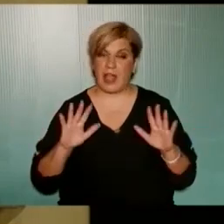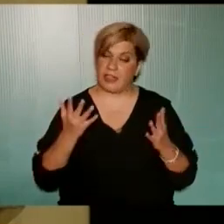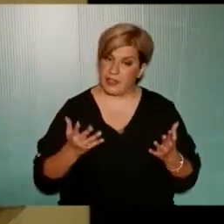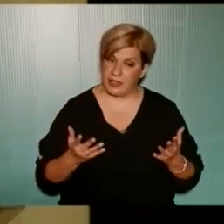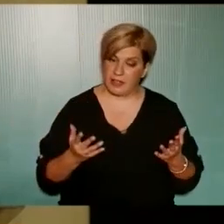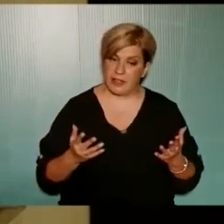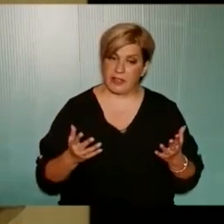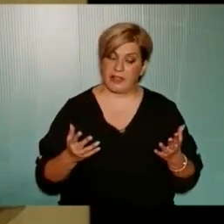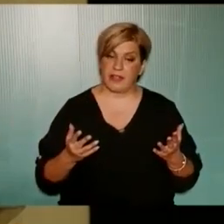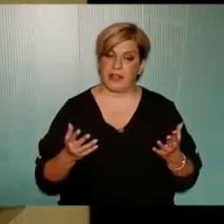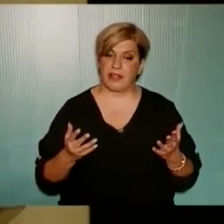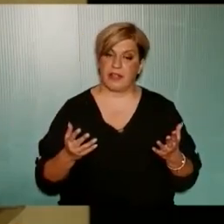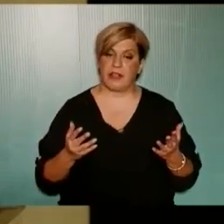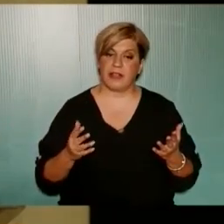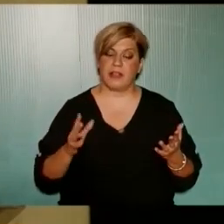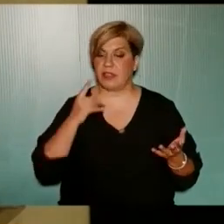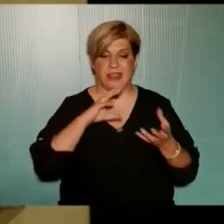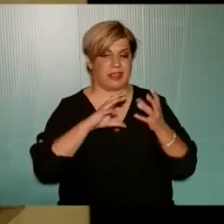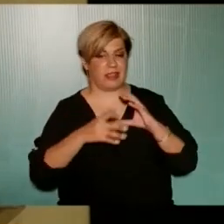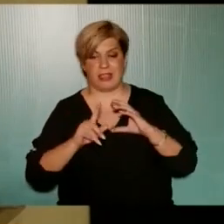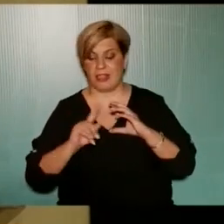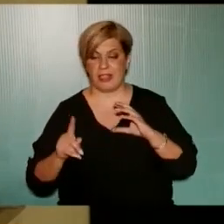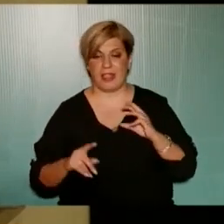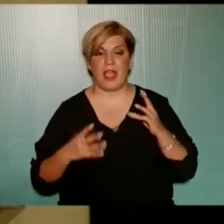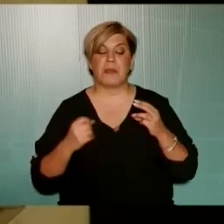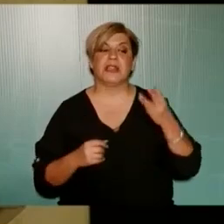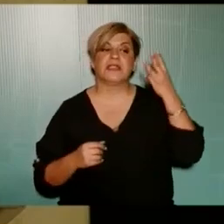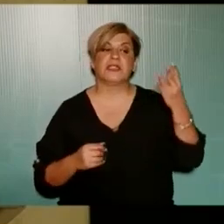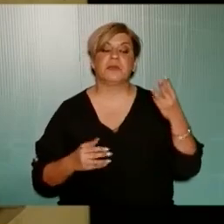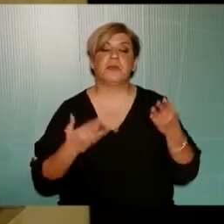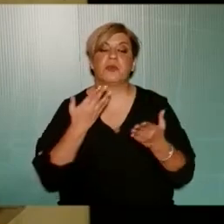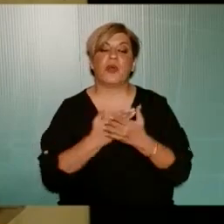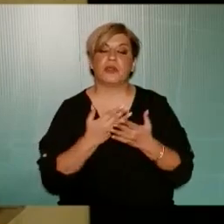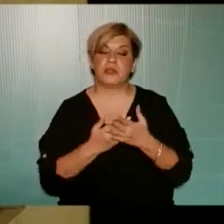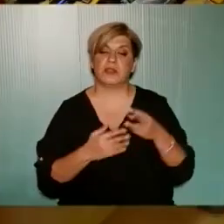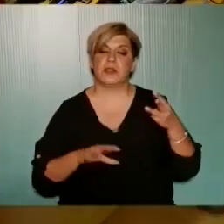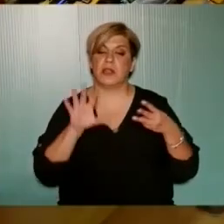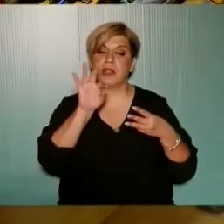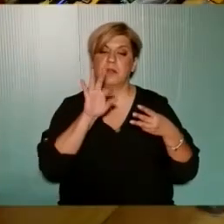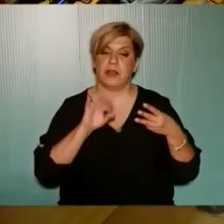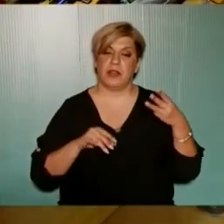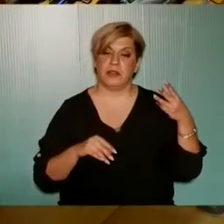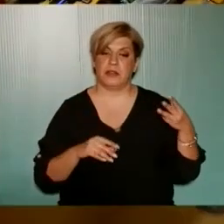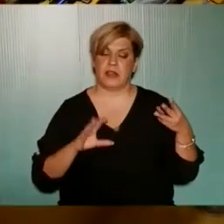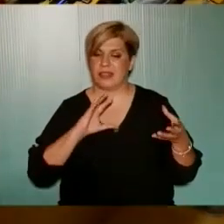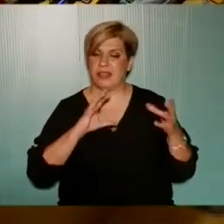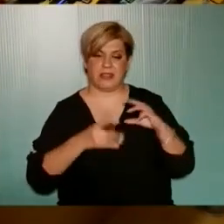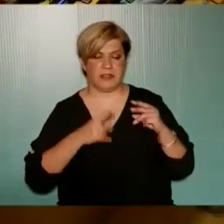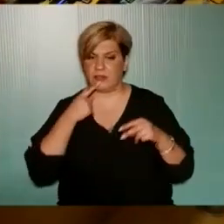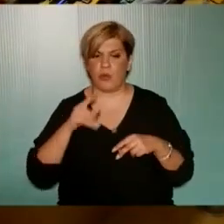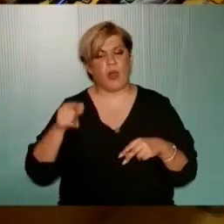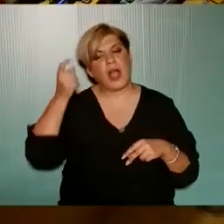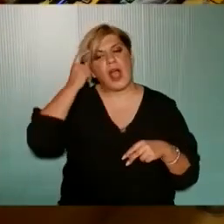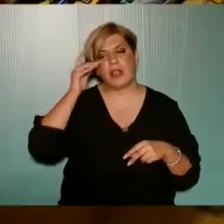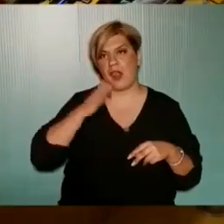είναι συγγνώμη κύριε δεν διαστρεβλώνω να επιλέξουν οι κάτοικοι όχι εγώ αυτό